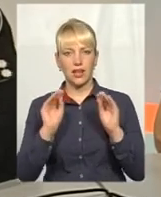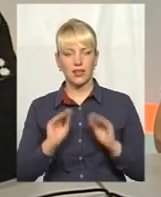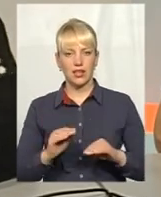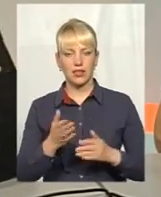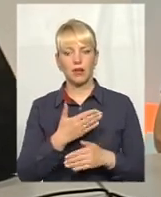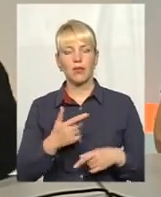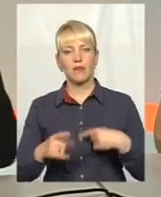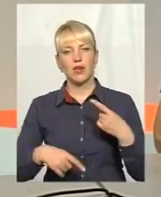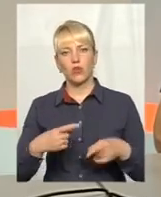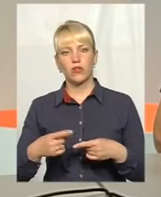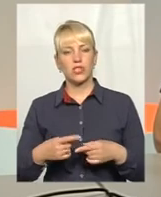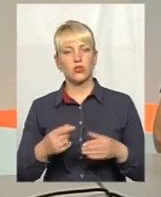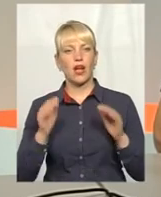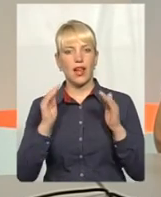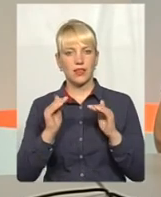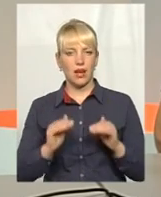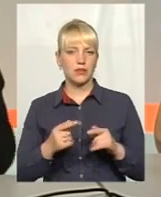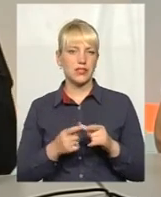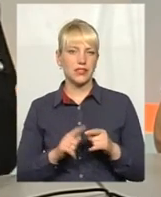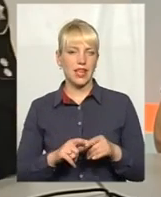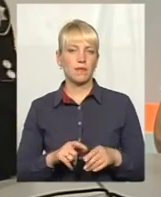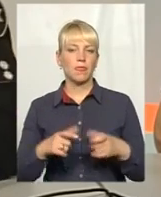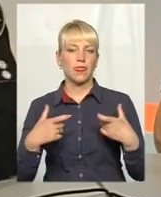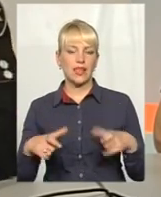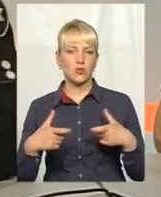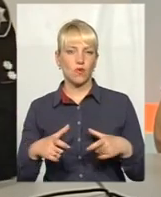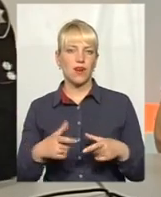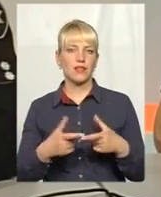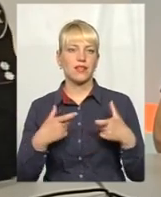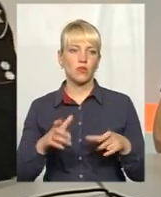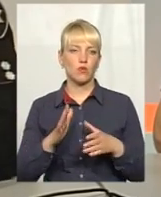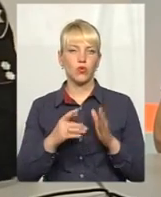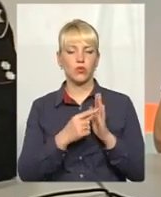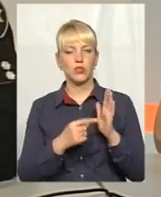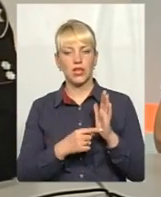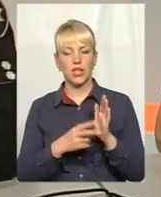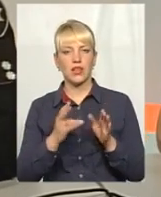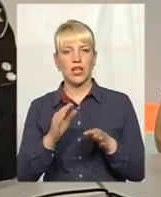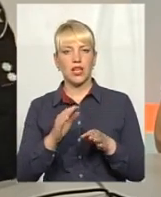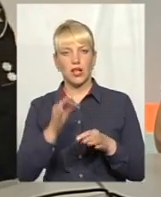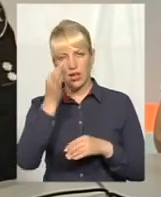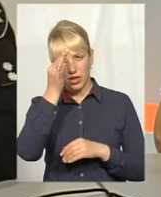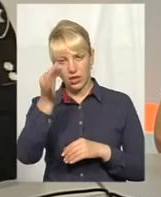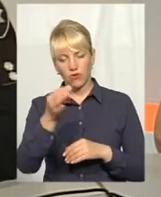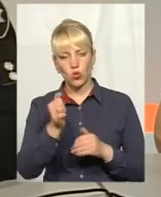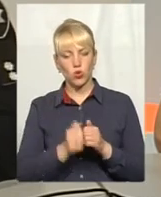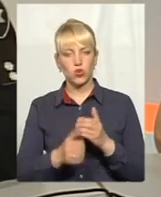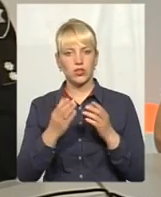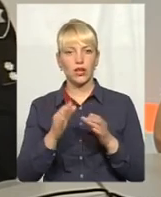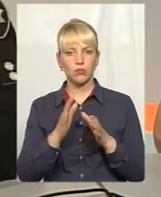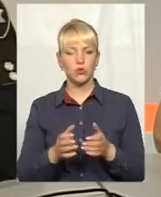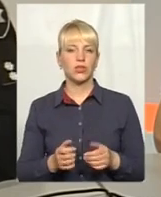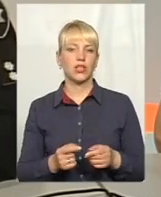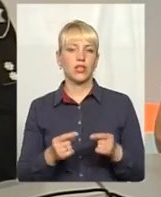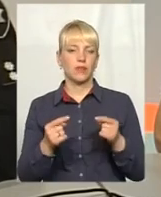наступний етап – це тестування. Тестування буде розподілено рівно, на кожен день буде рівна кількість